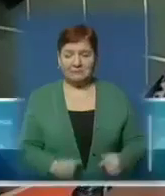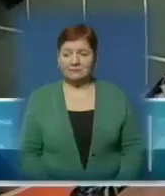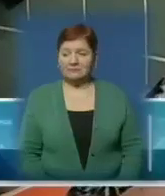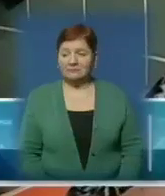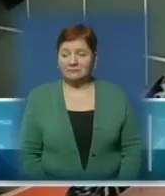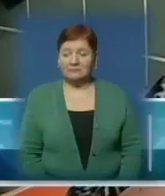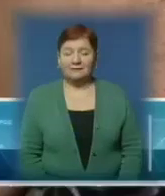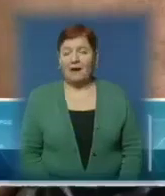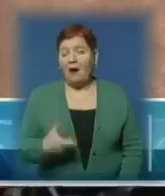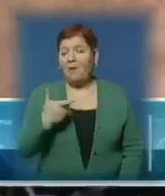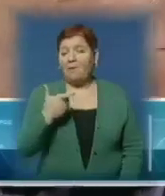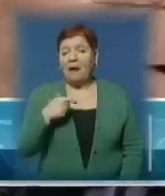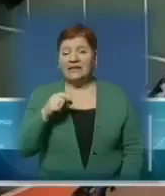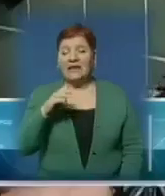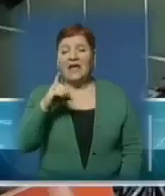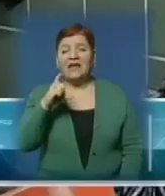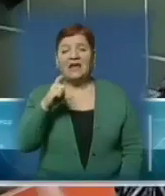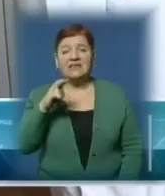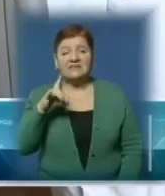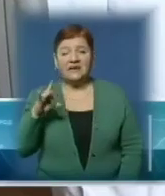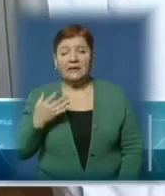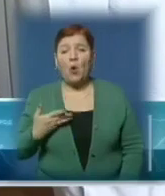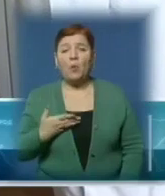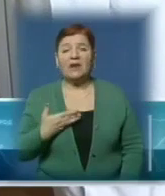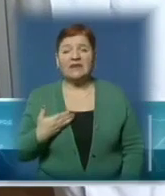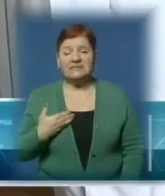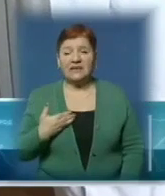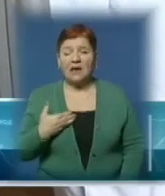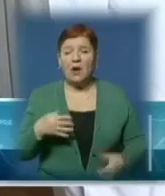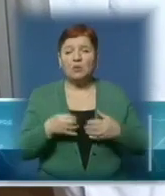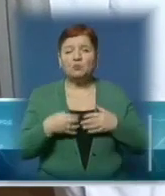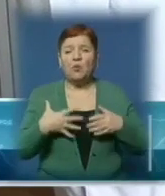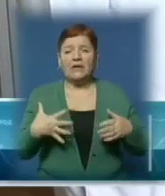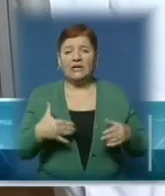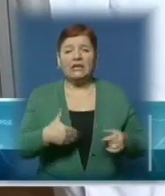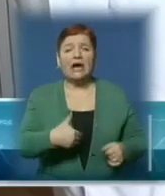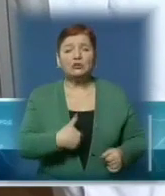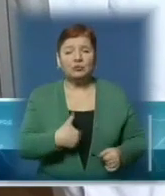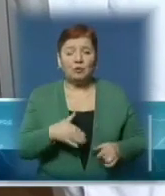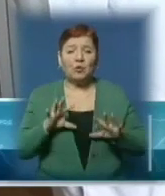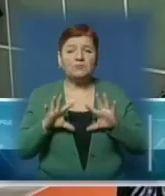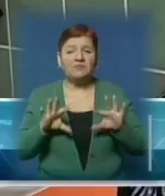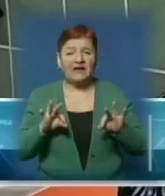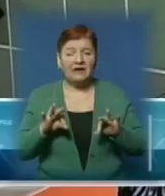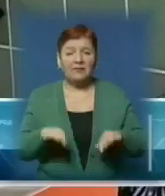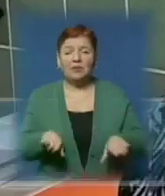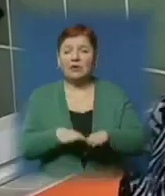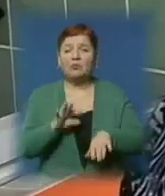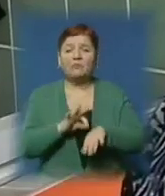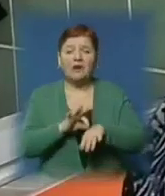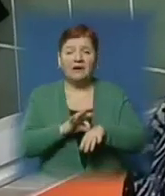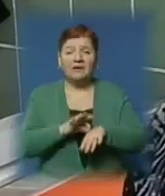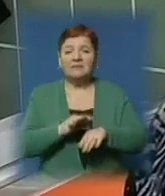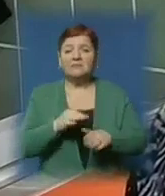Пані Елизавета тиждень тому перенесла операцію з видалення пухлини на шлунку. Розповідає, про власну недугу дізналася